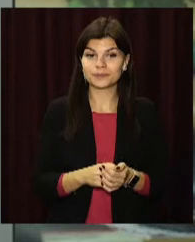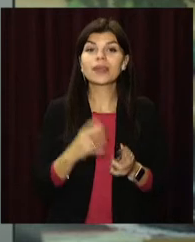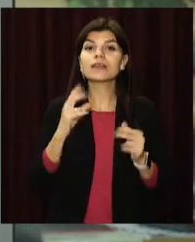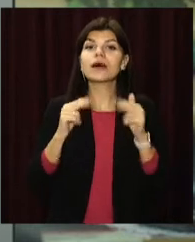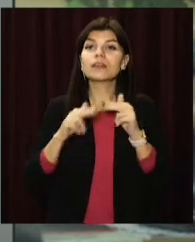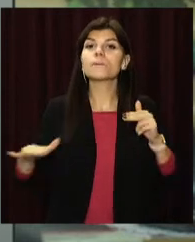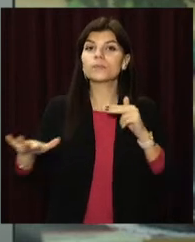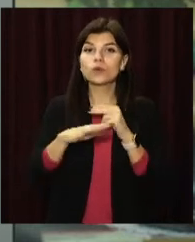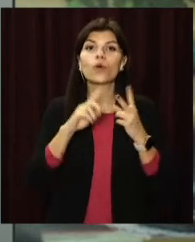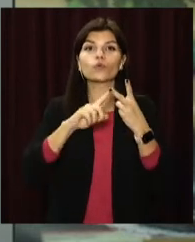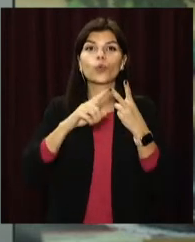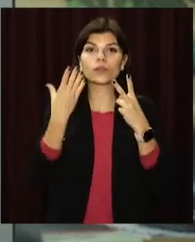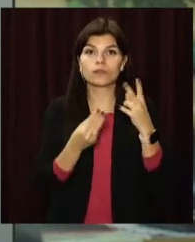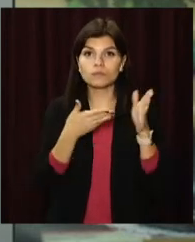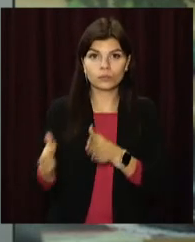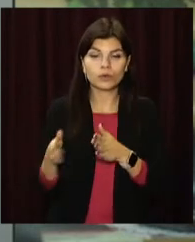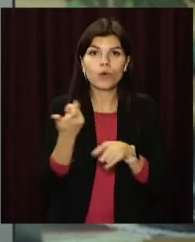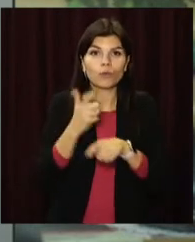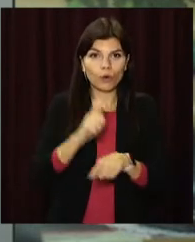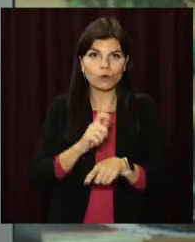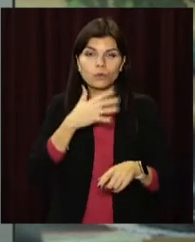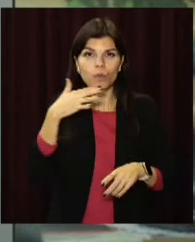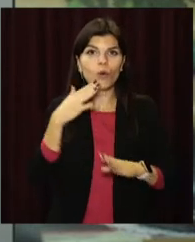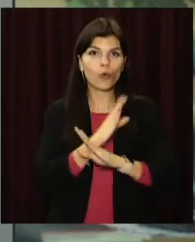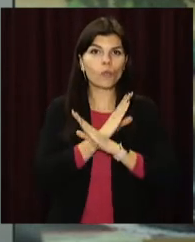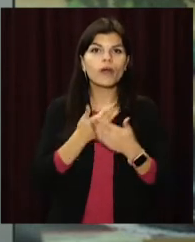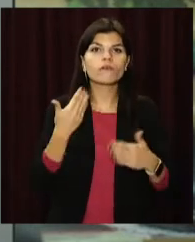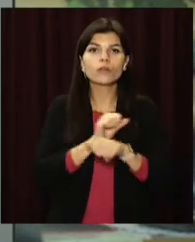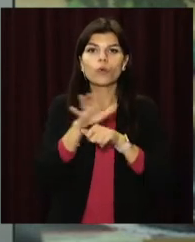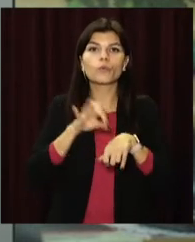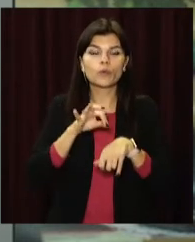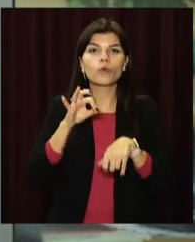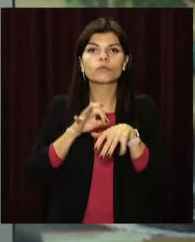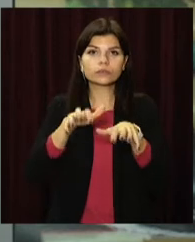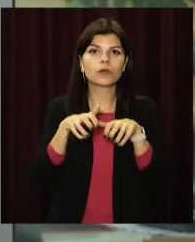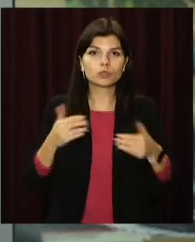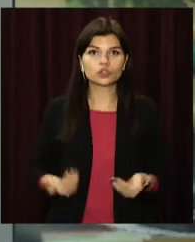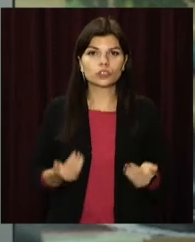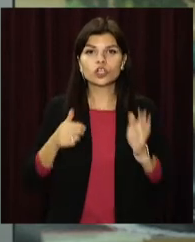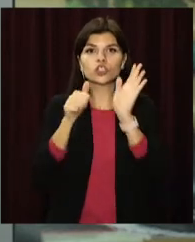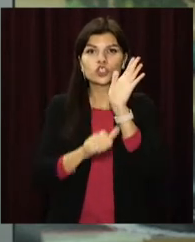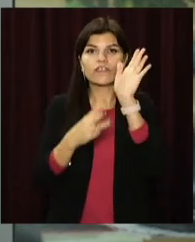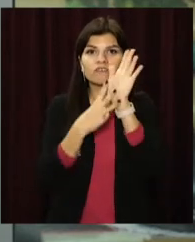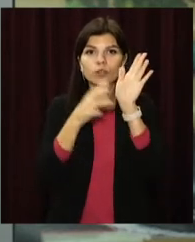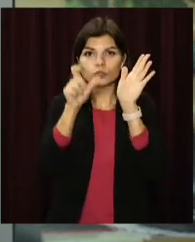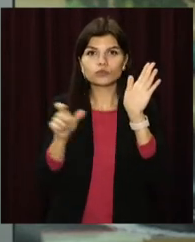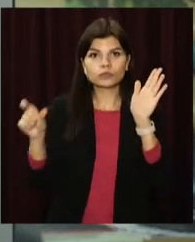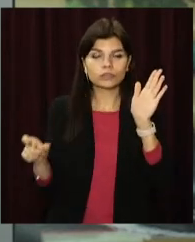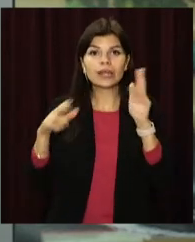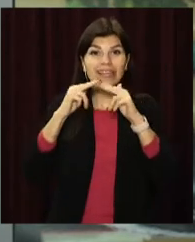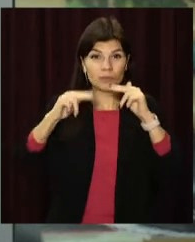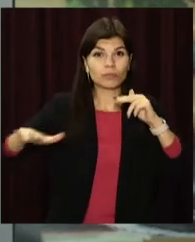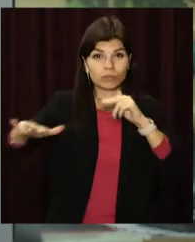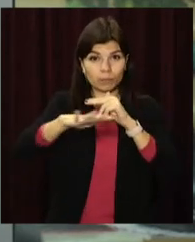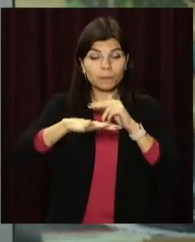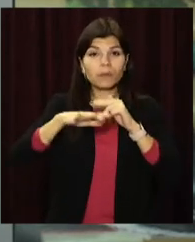Дніпропетровщині другий день поспіль – найбільша кількість померлих від корони. Хвороба забрала життя 68 людей. Загалом